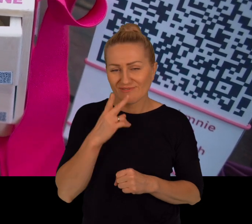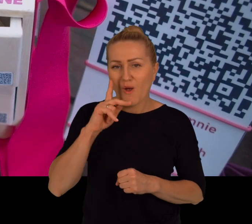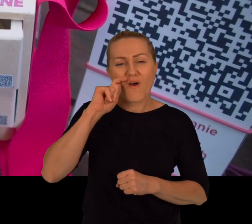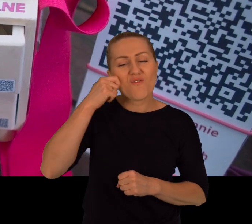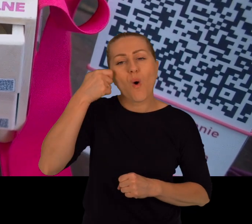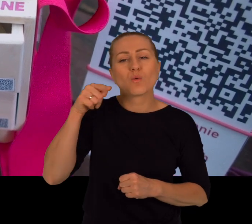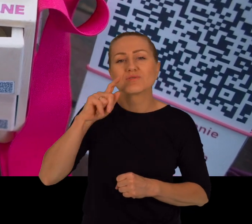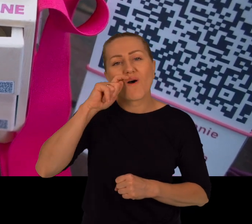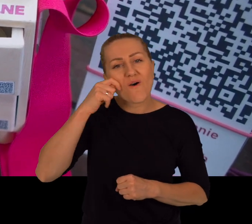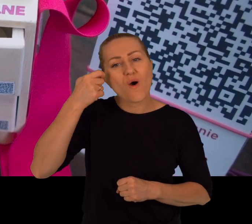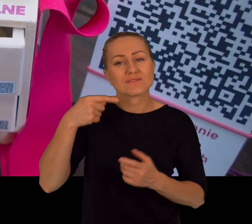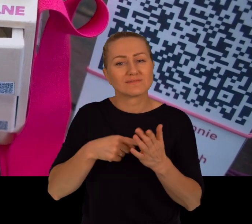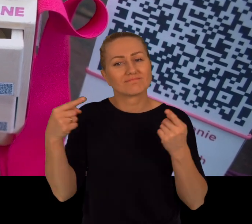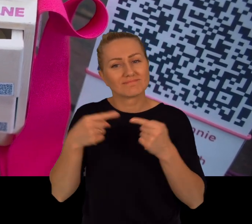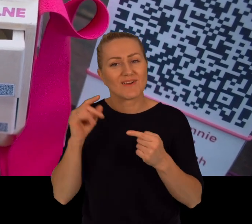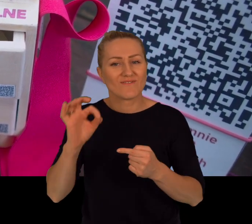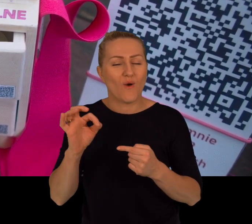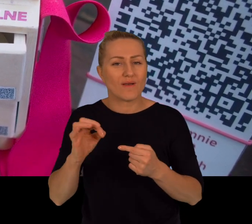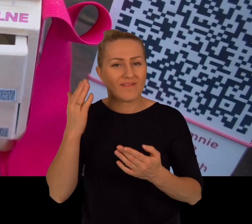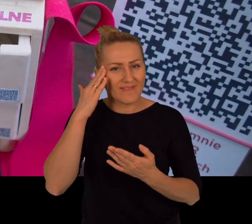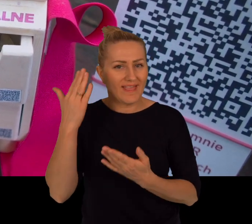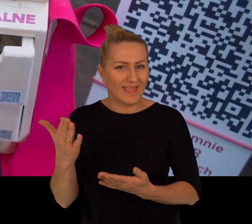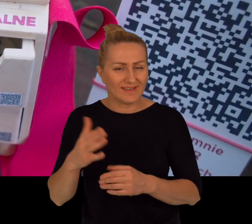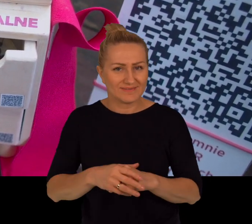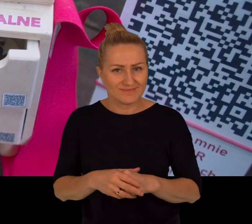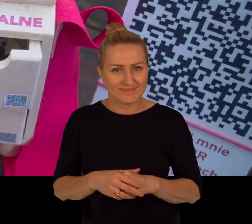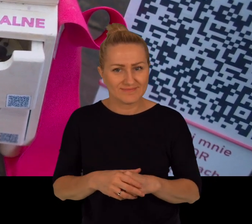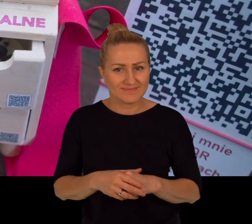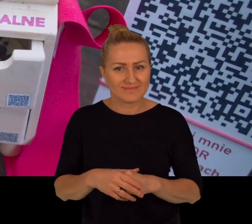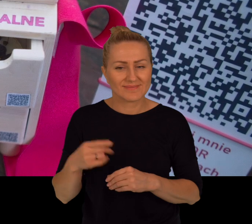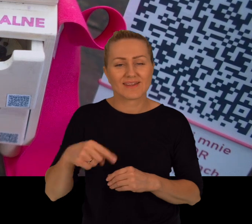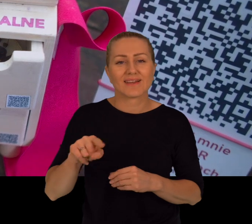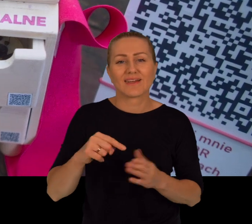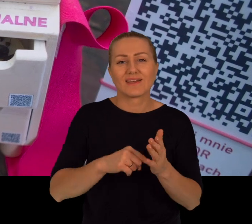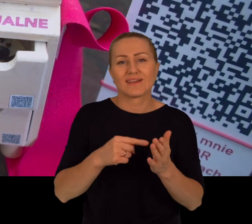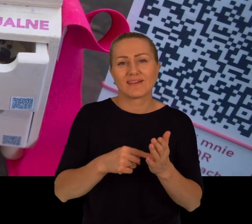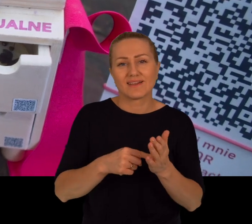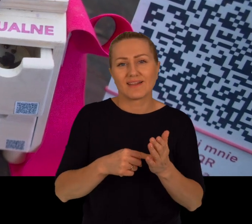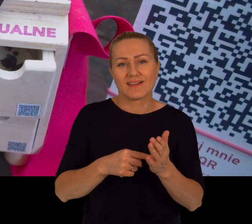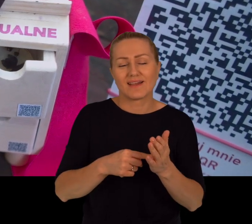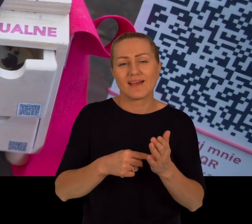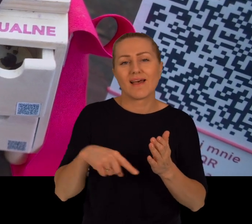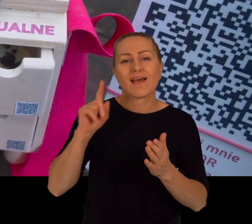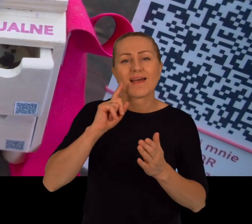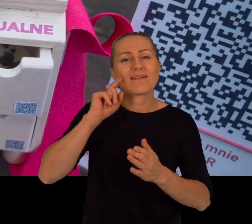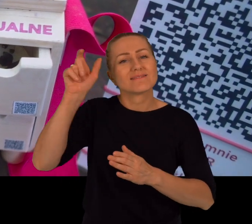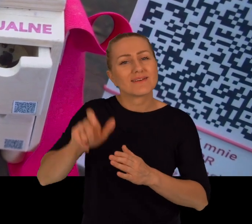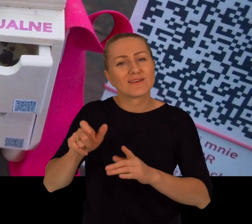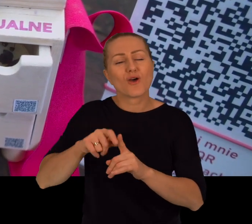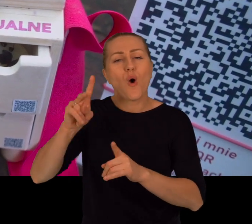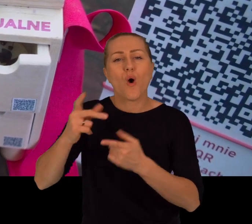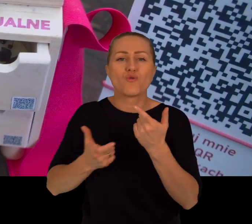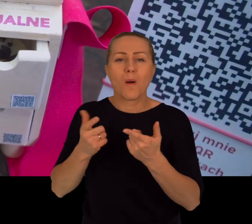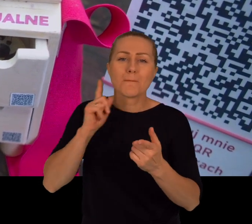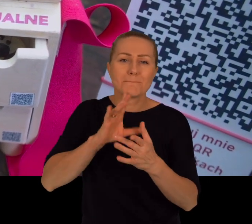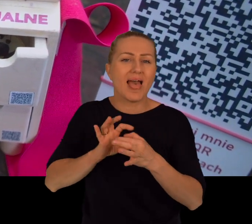No, wąs jest atrybutem Drakkinga, czyli takiej